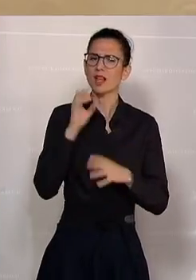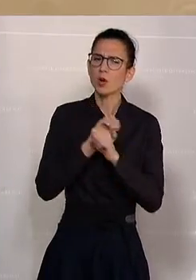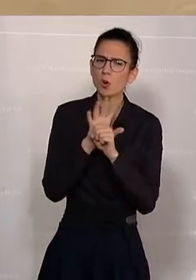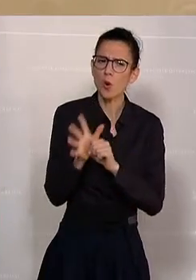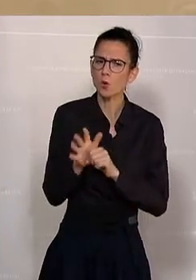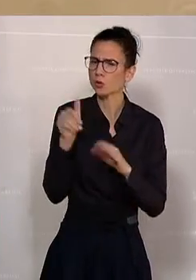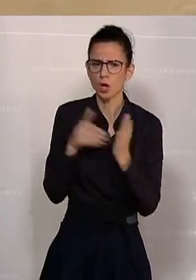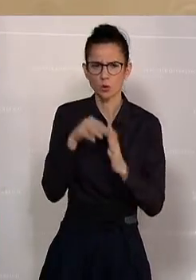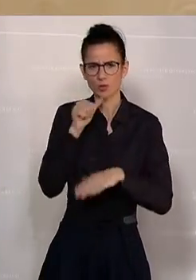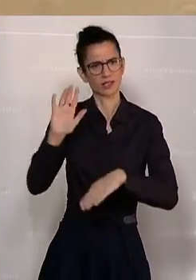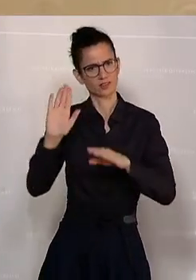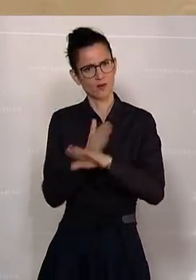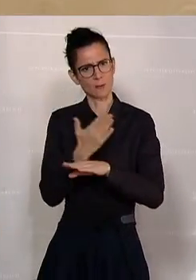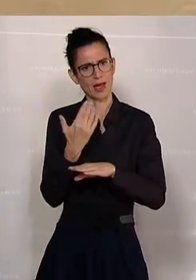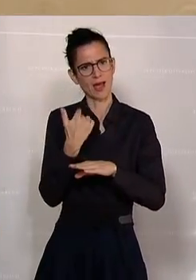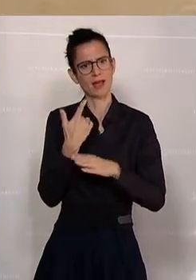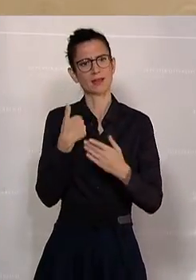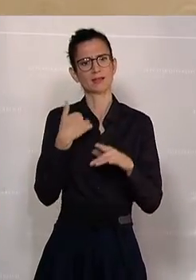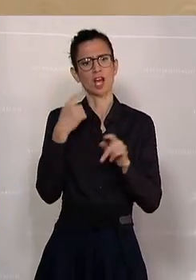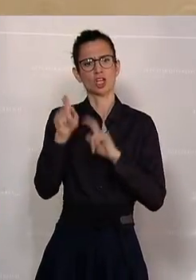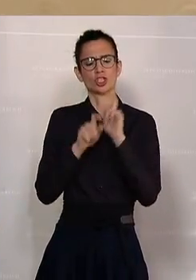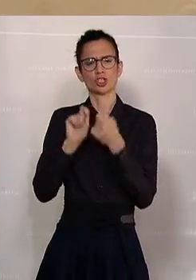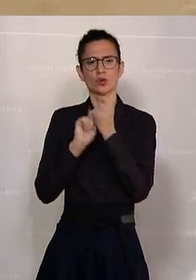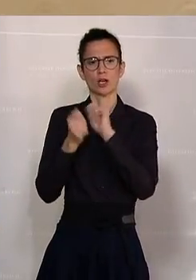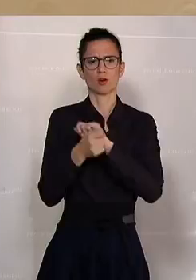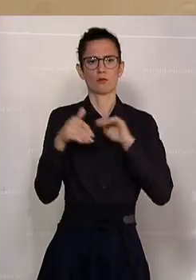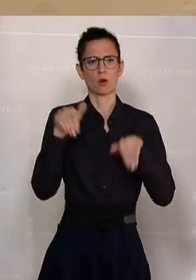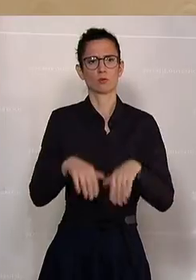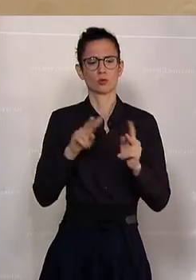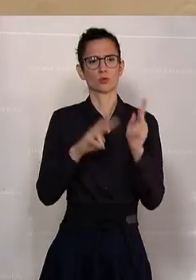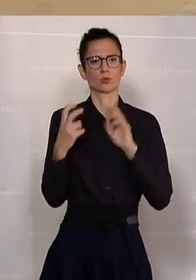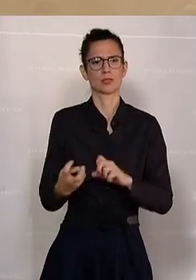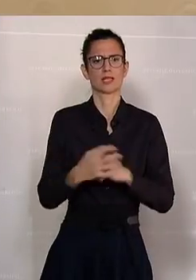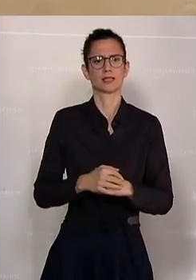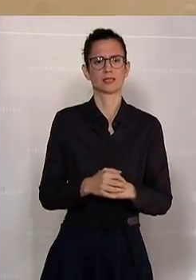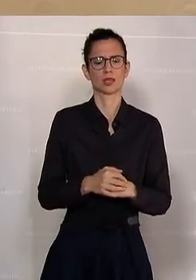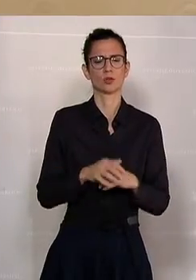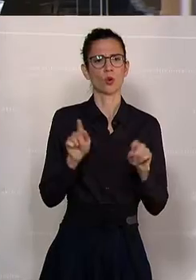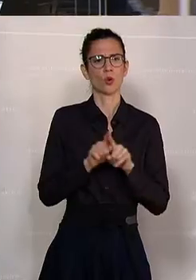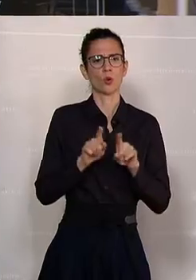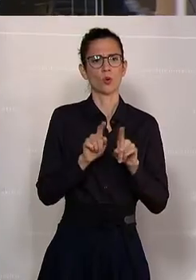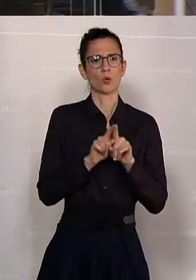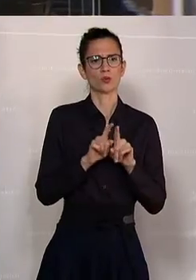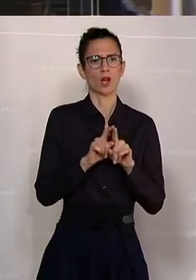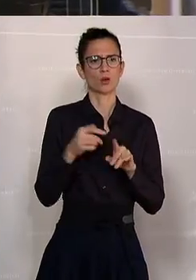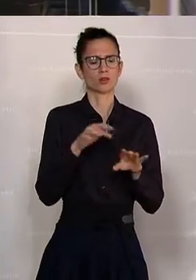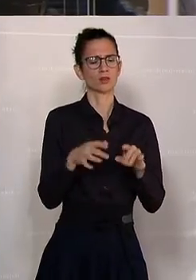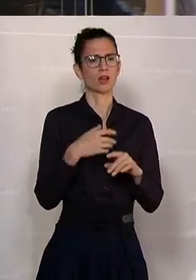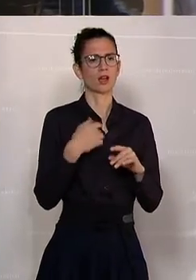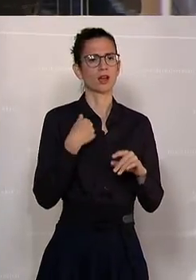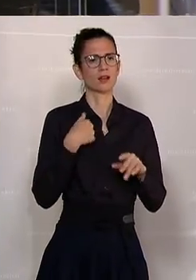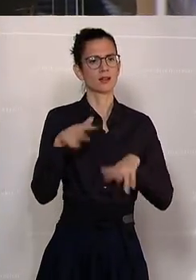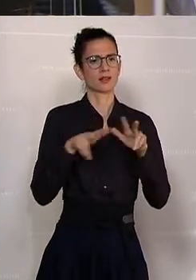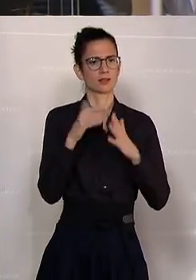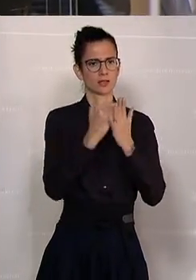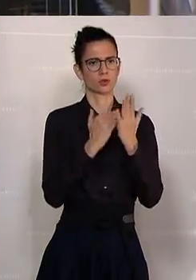Bundesminister. Die Steuerreform ist abzuwickeln und die Umsetzung des Regierungsprogramms